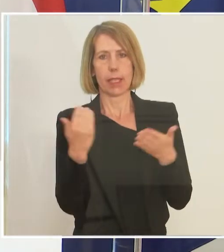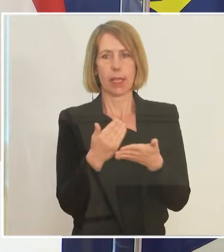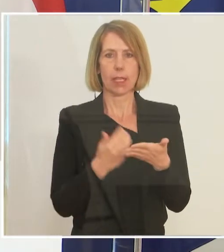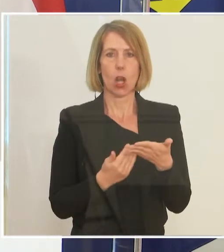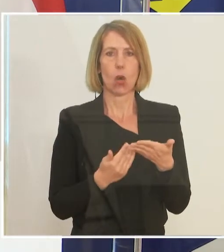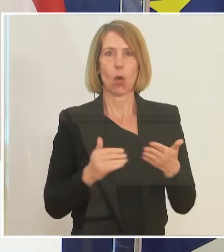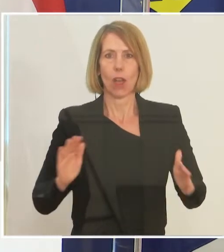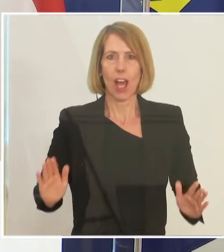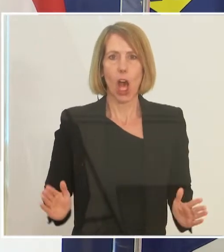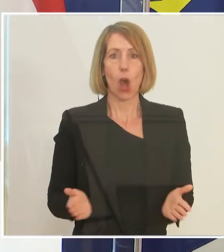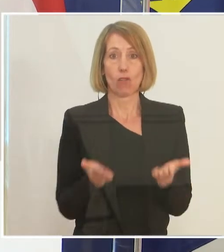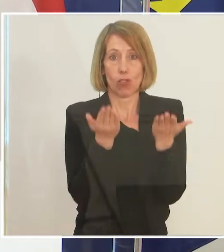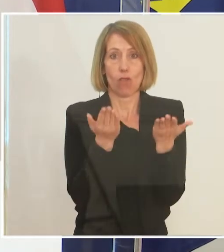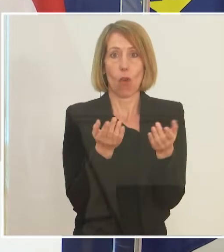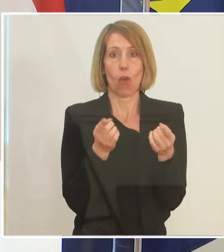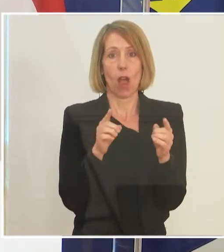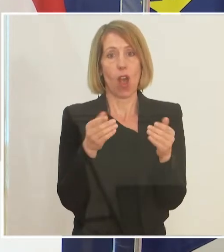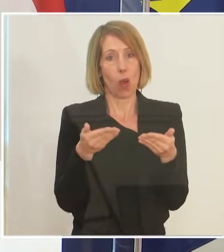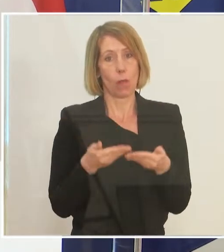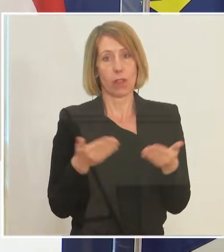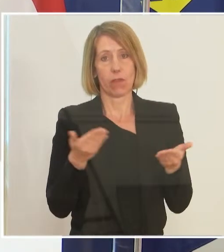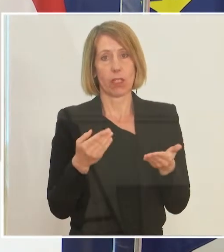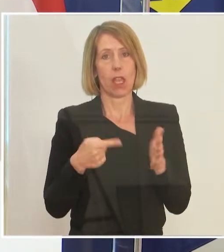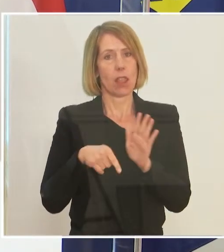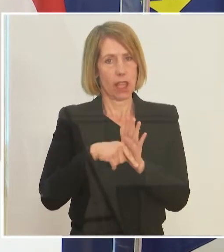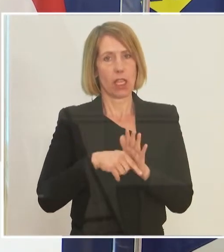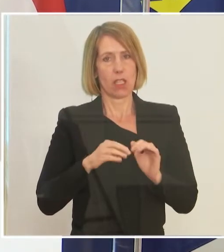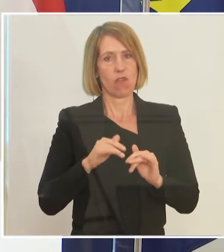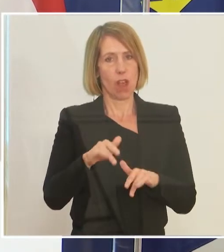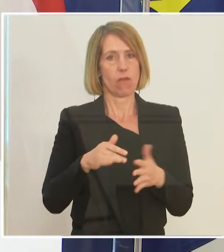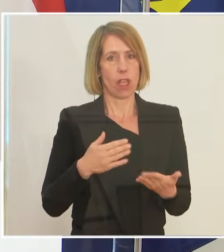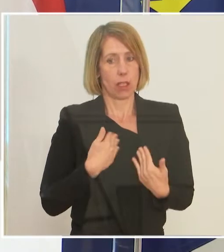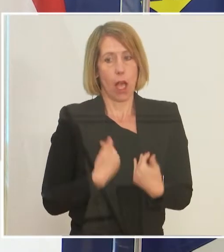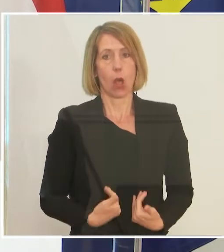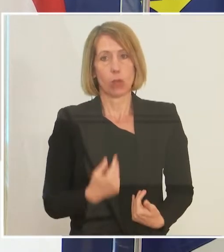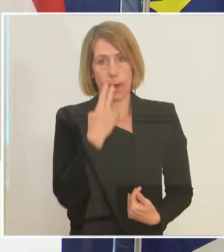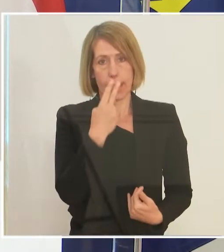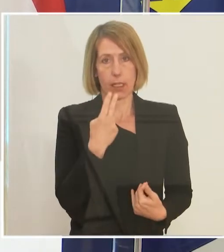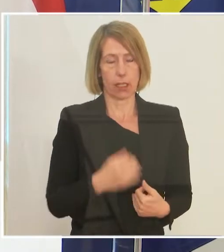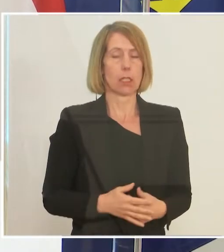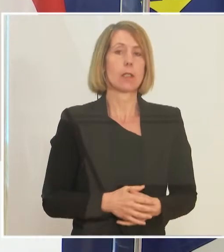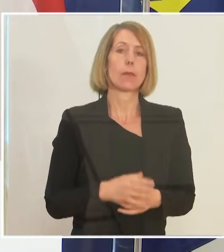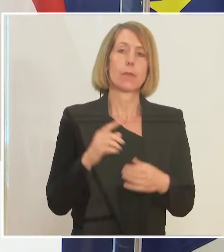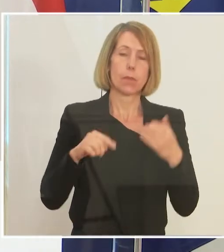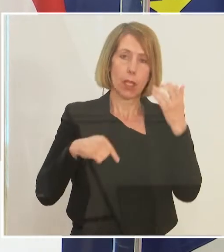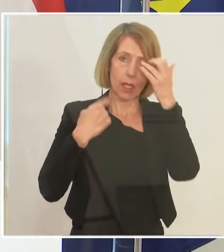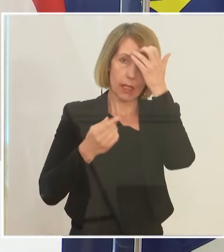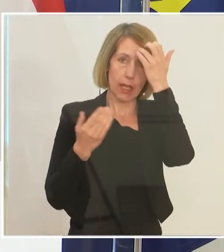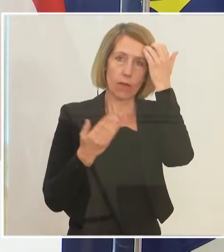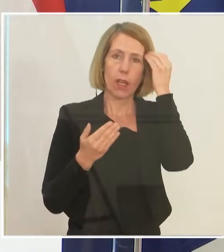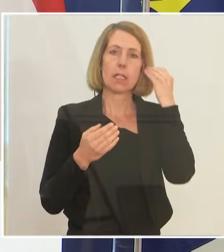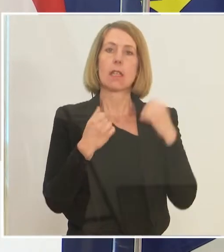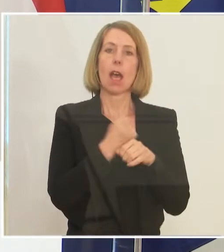einem Aufschwung auch negative Effekte hätte, aus meiner Sicht. Wir hätten dann am Arbeitsmarkt